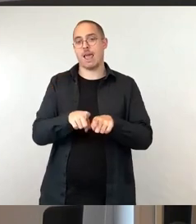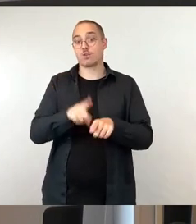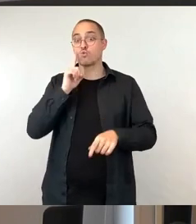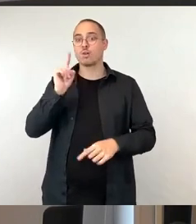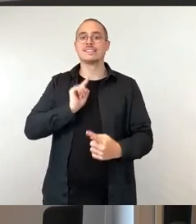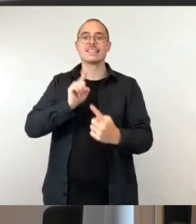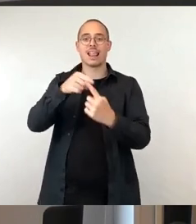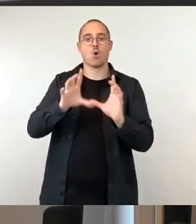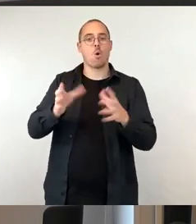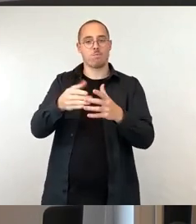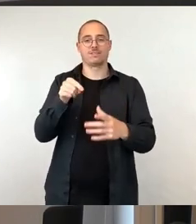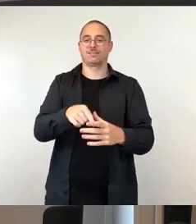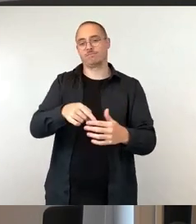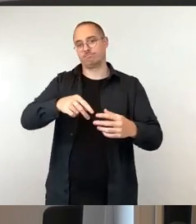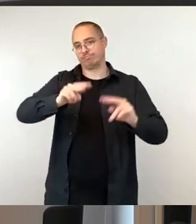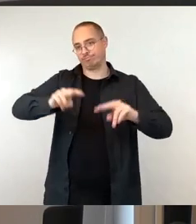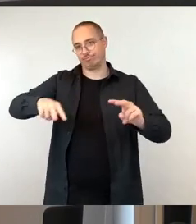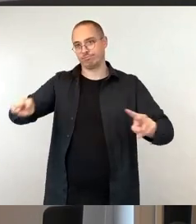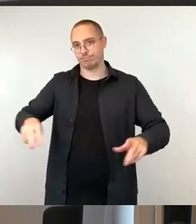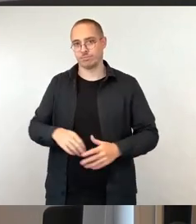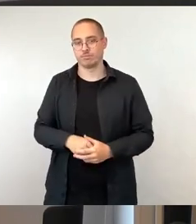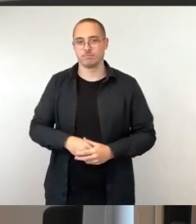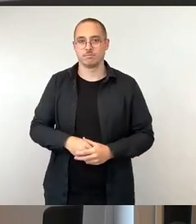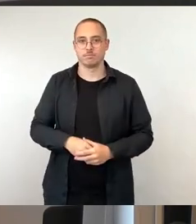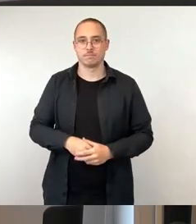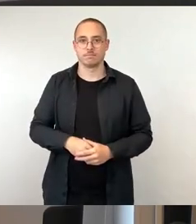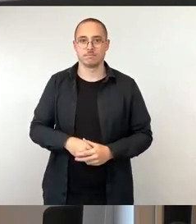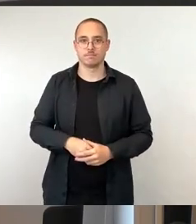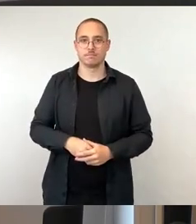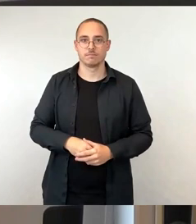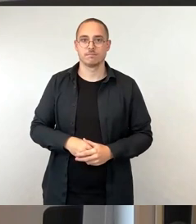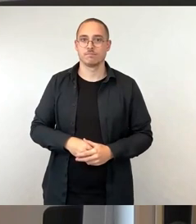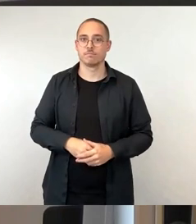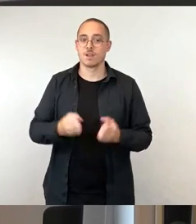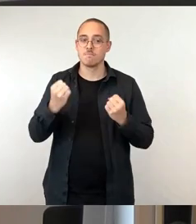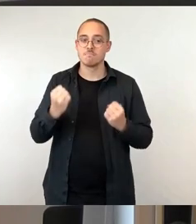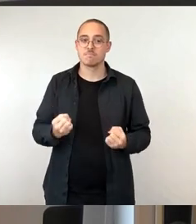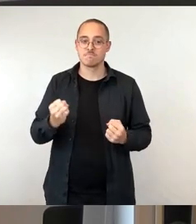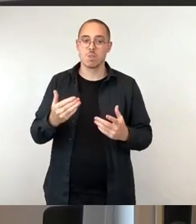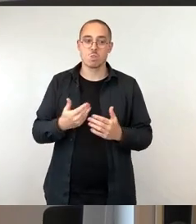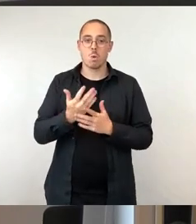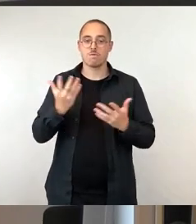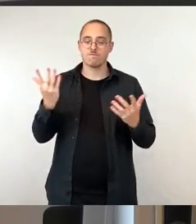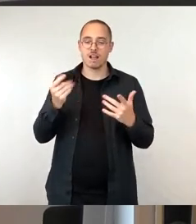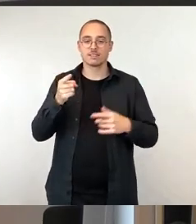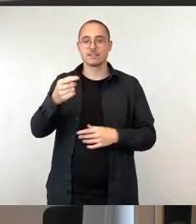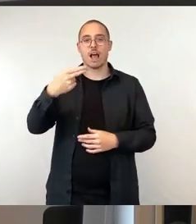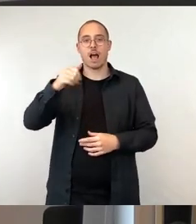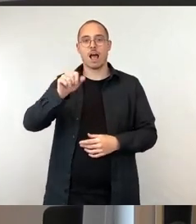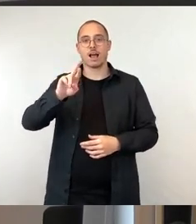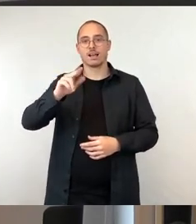prominent wurden die Arbeitsgelegenheiten mit der Einführung von Hartz IV, hier dann besser bekannt als einen Eurojobs.